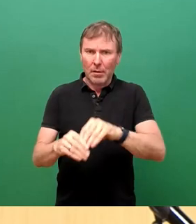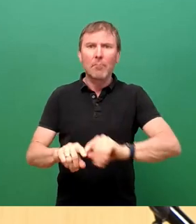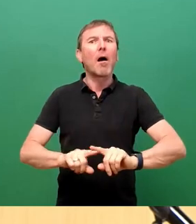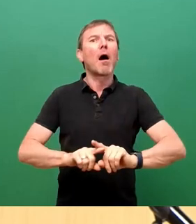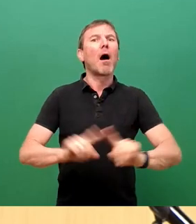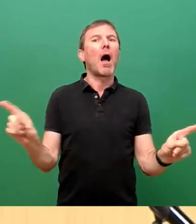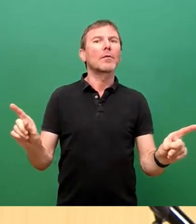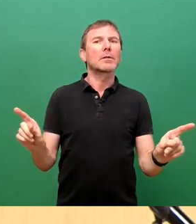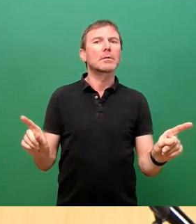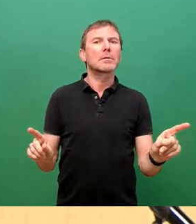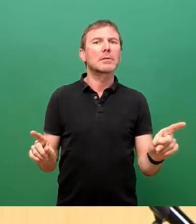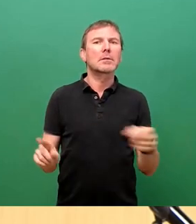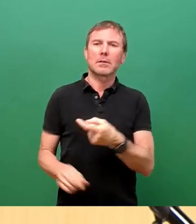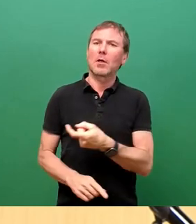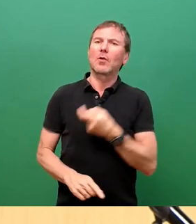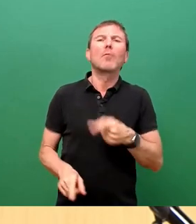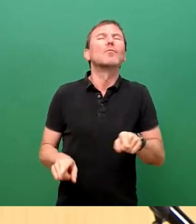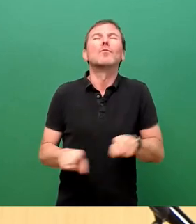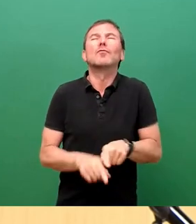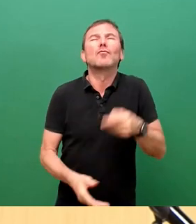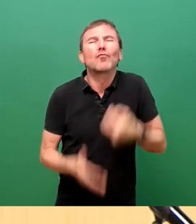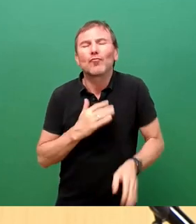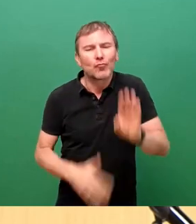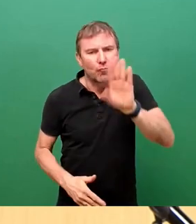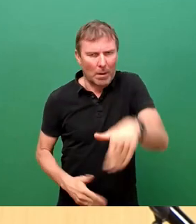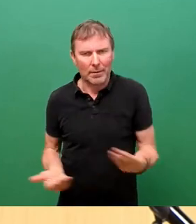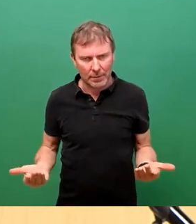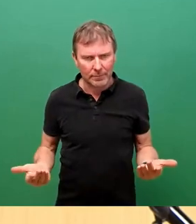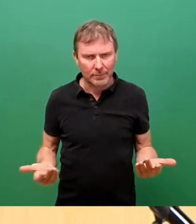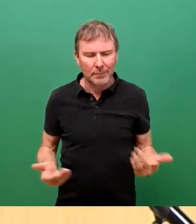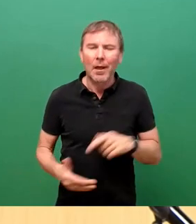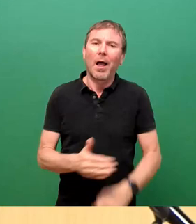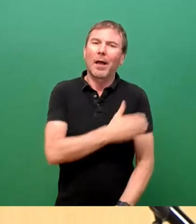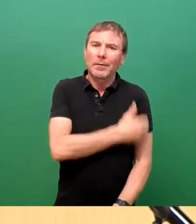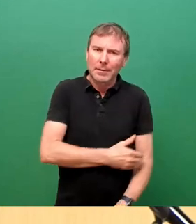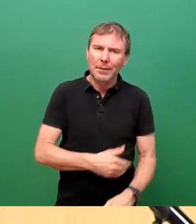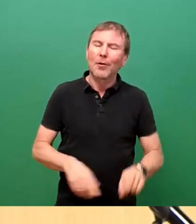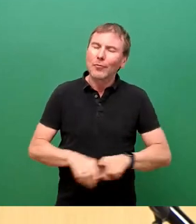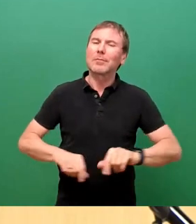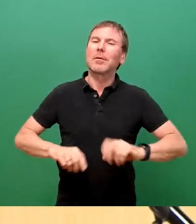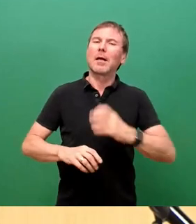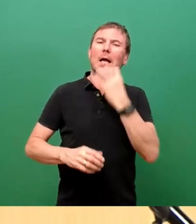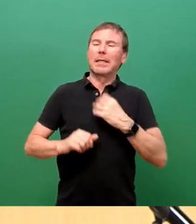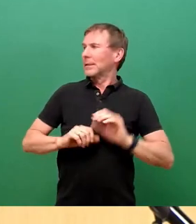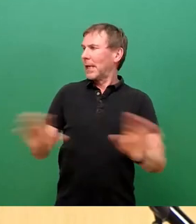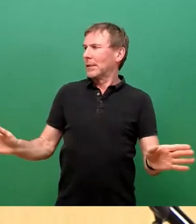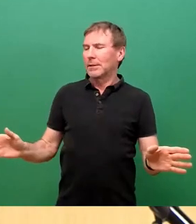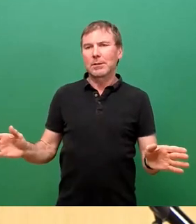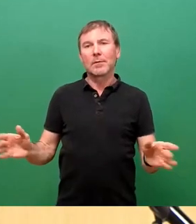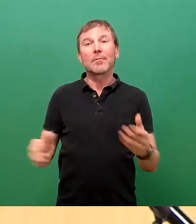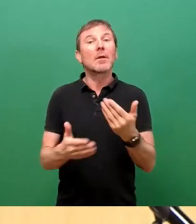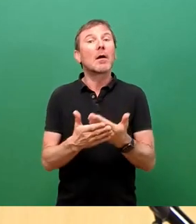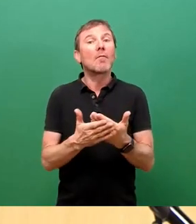Sie kommt einerseits viel zu spät, aber andererseits rechtzeitig. Warum kommt sie zu spät? Wir hätten viel